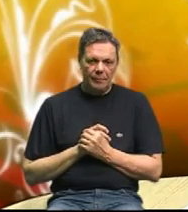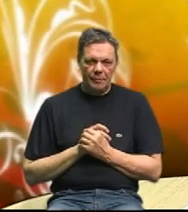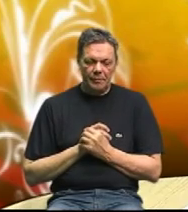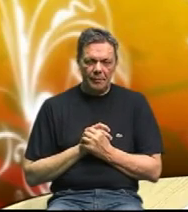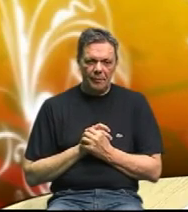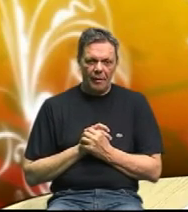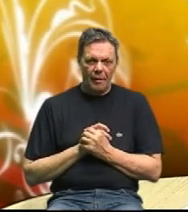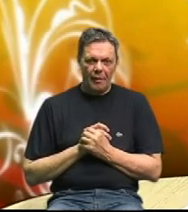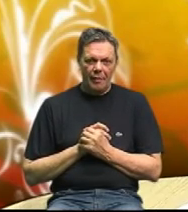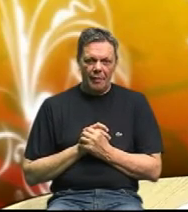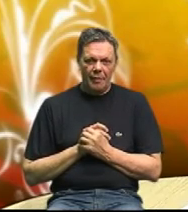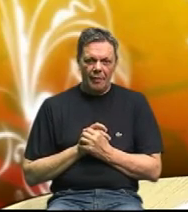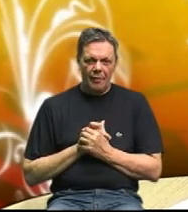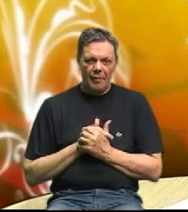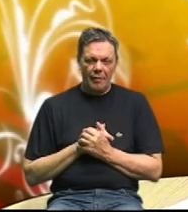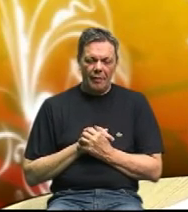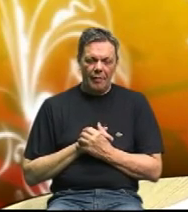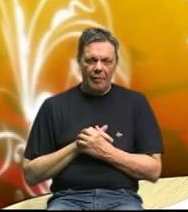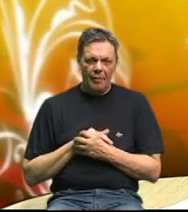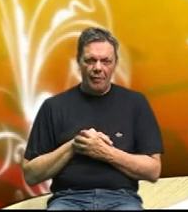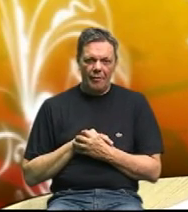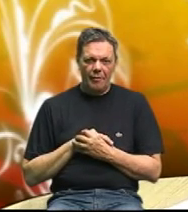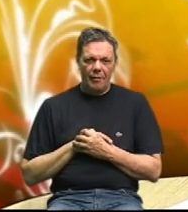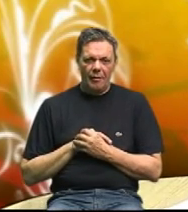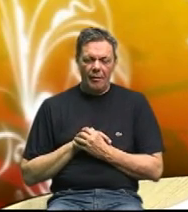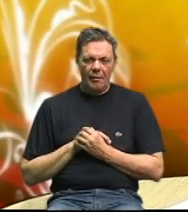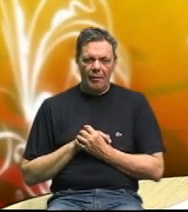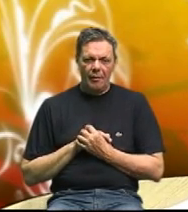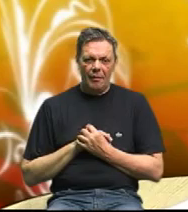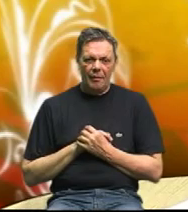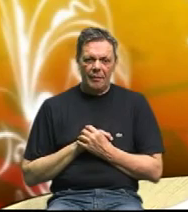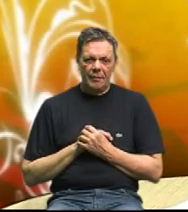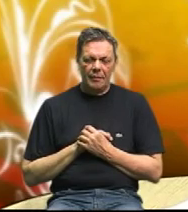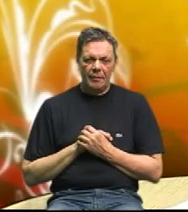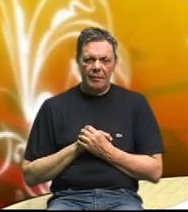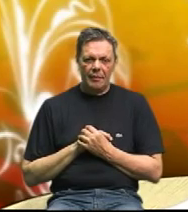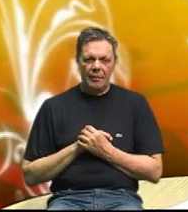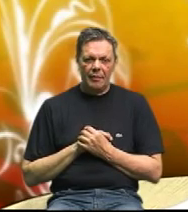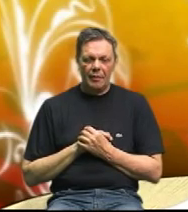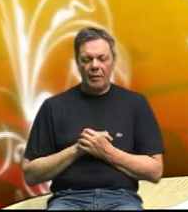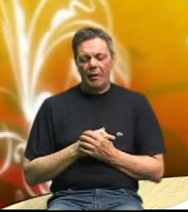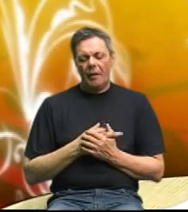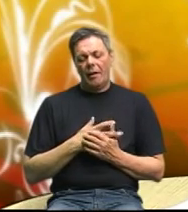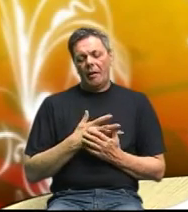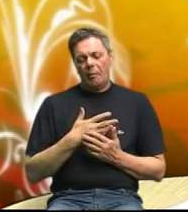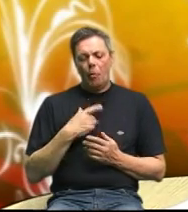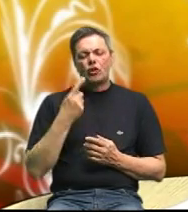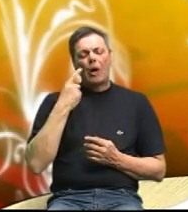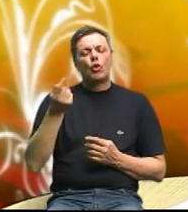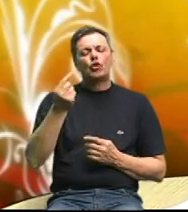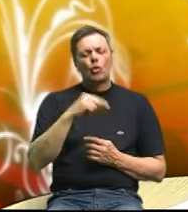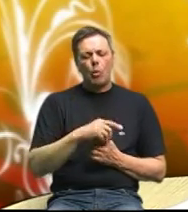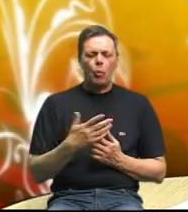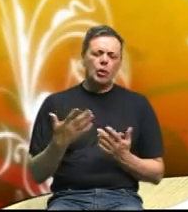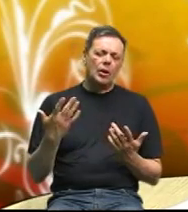drugi put kad dođete kad nam se pridružite ako budete željeli da malo govorimo i o tom što bi mi kao društvo trebali napraviti da mijenjamo